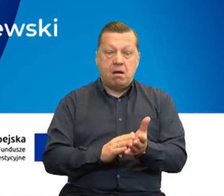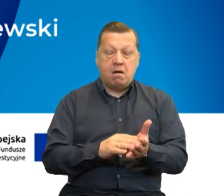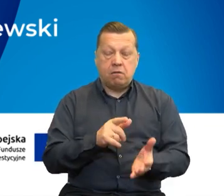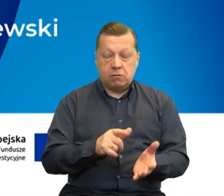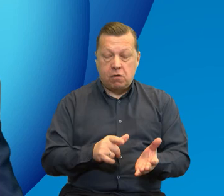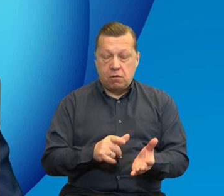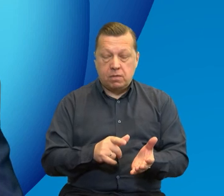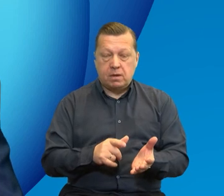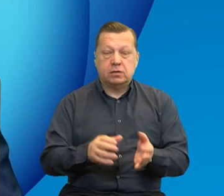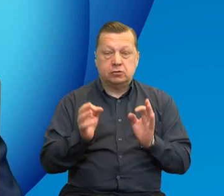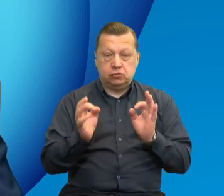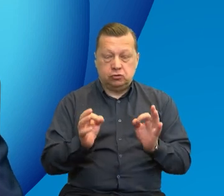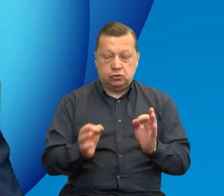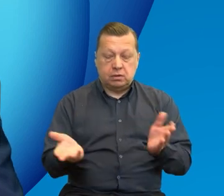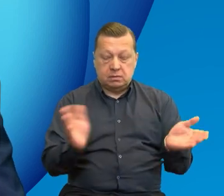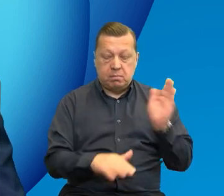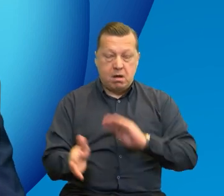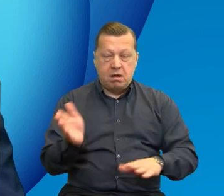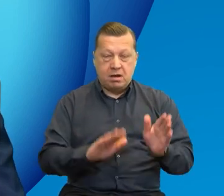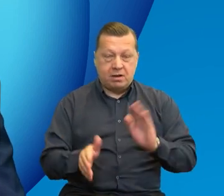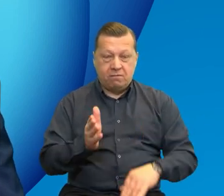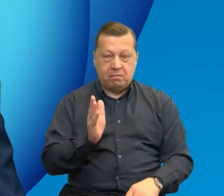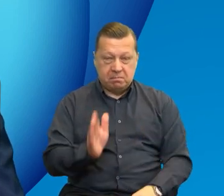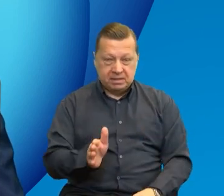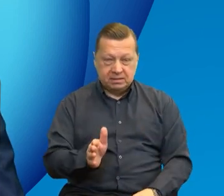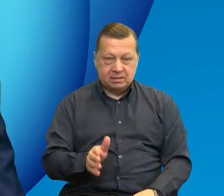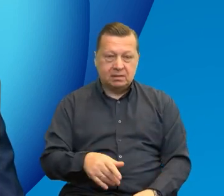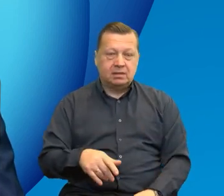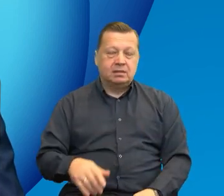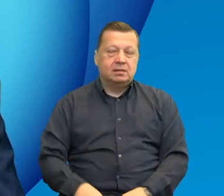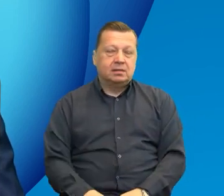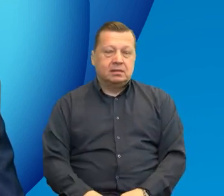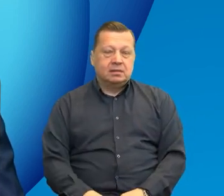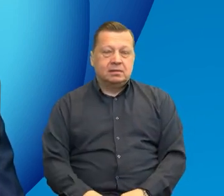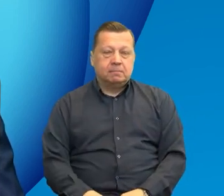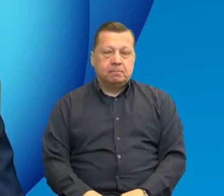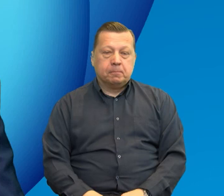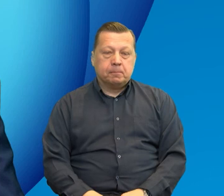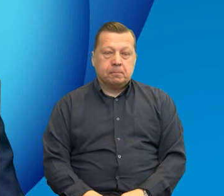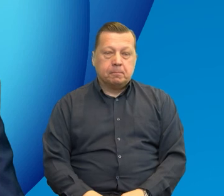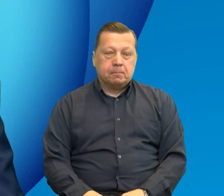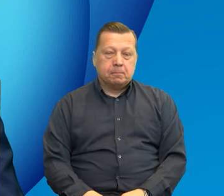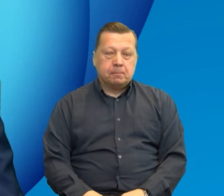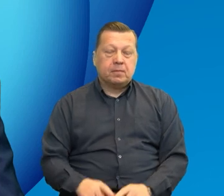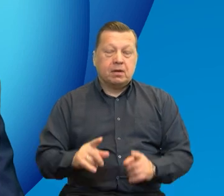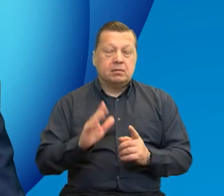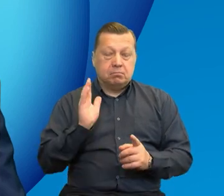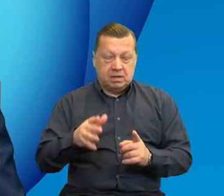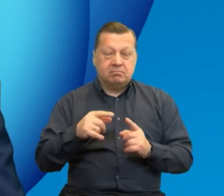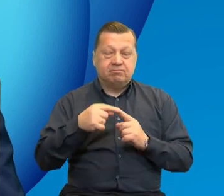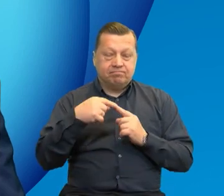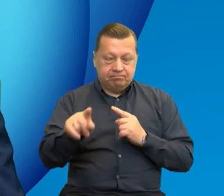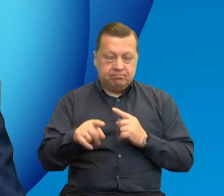będziemy już dzisiaj pakować. Skontaktujemy się w sprawie oczywiście przesyłki